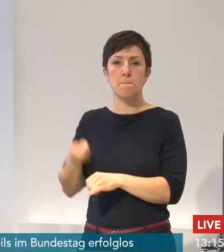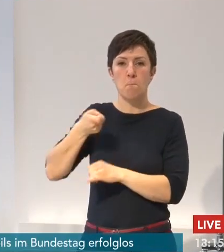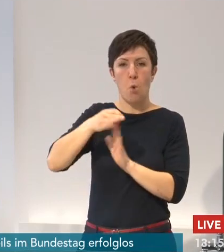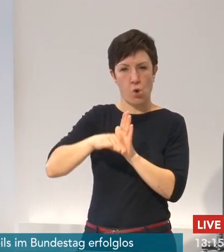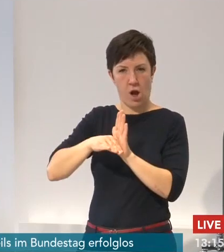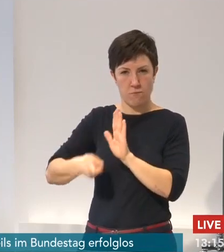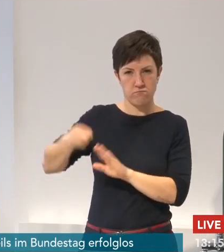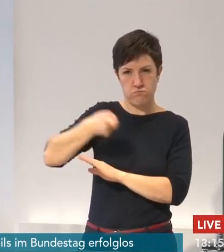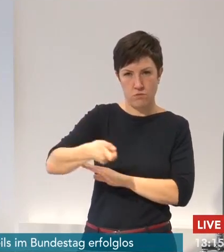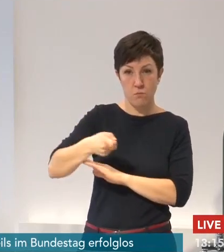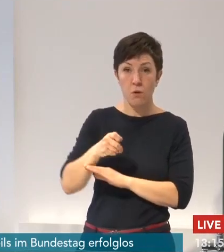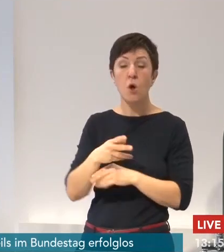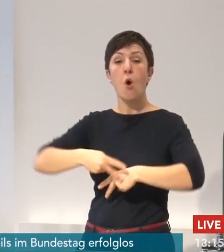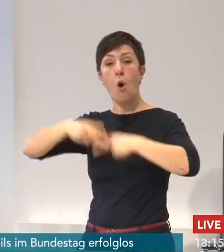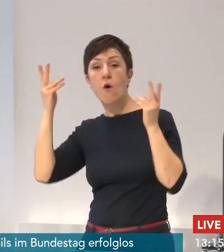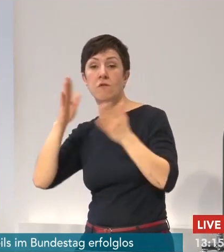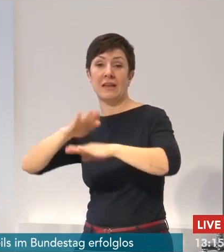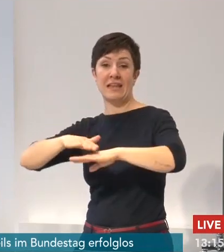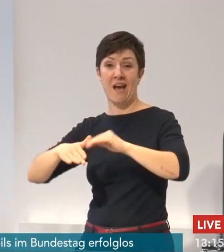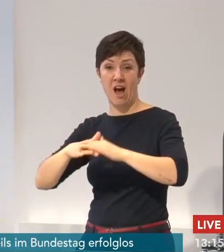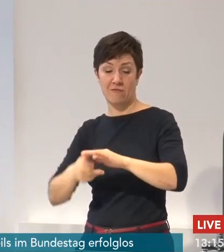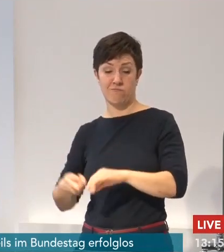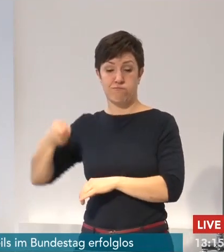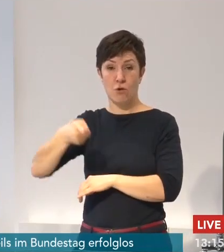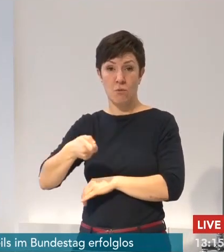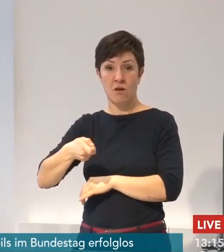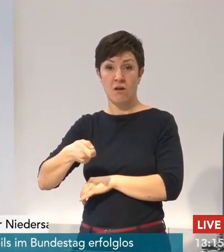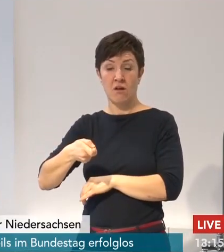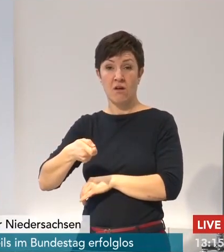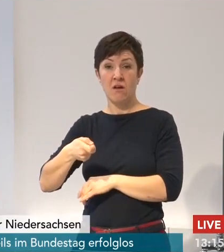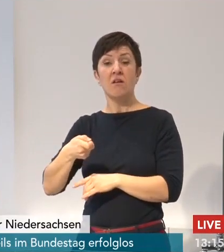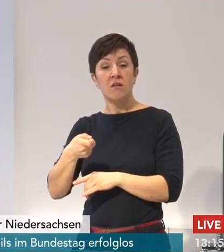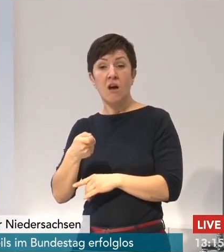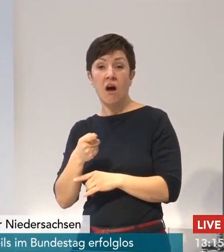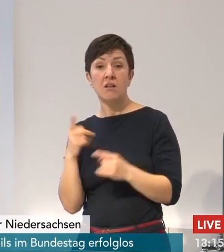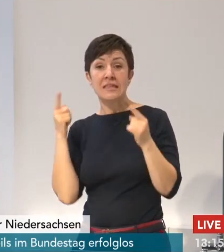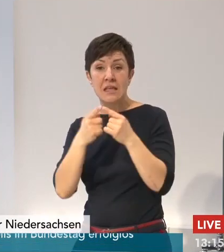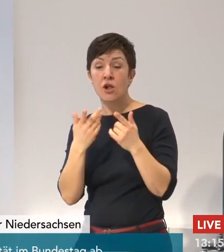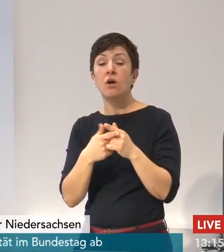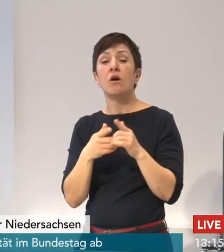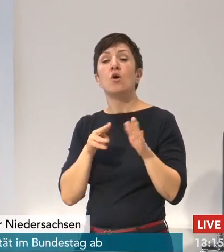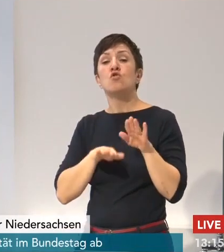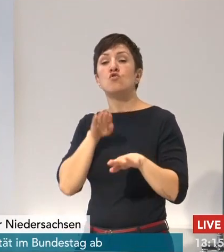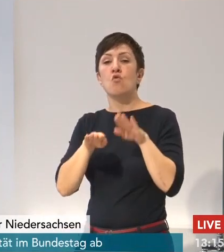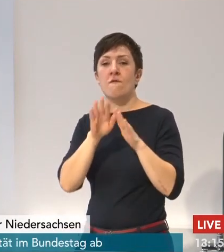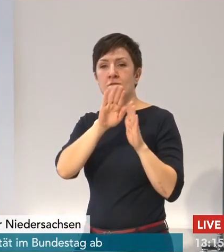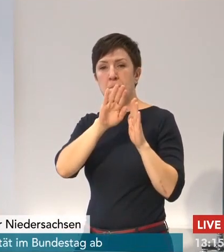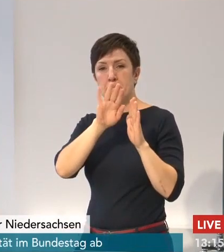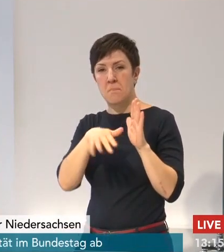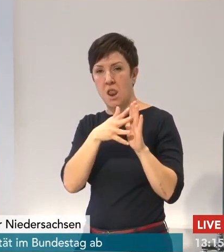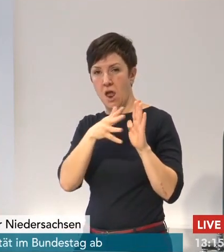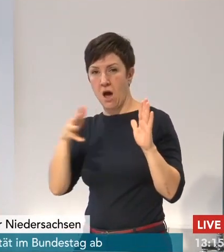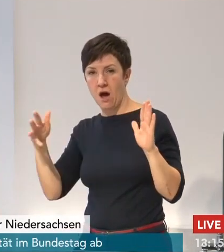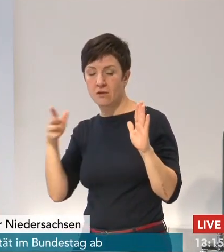bei gezielten Investitionsförderungen vorankommen. Beim Stufenplan handelt es sich um ein atmendes System, das zu einem